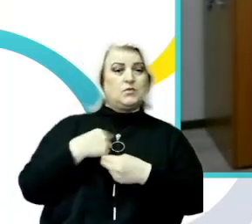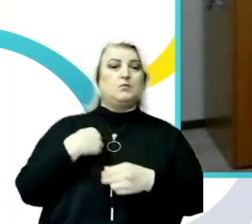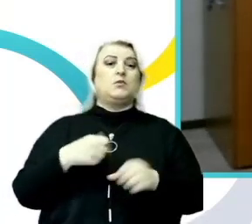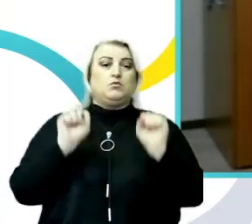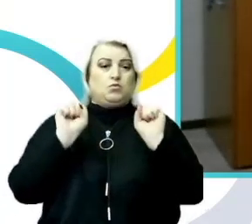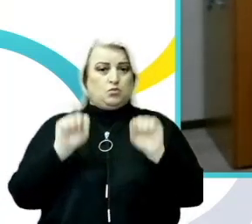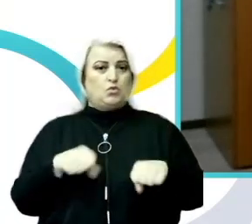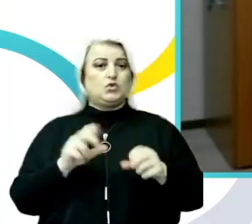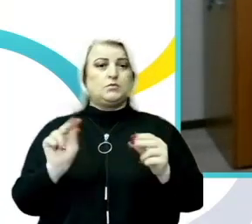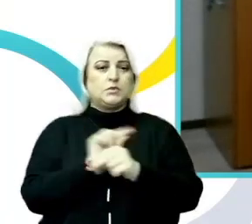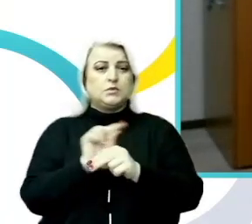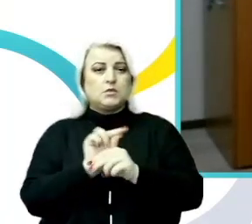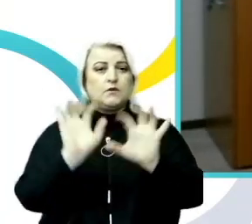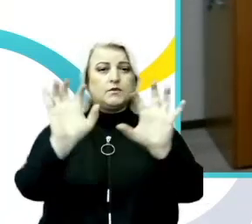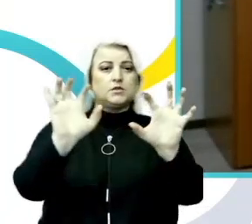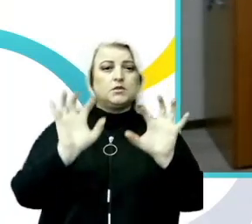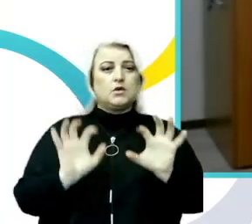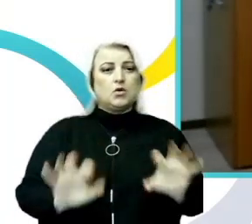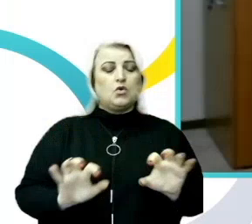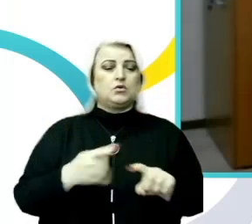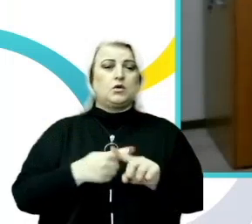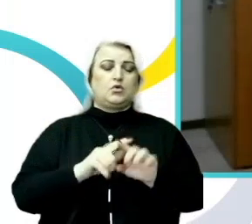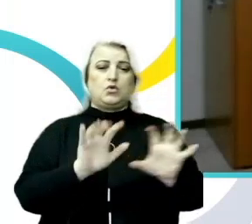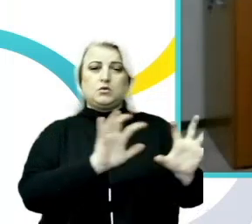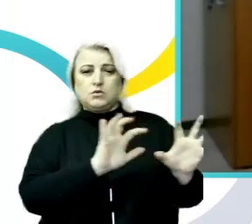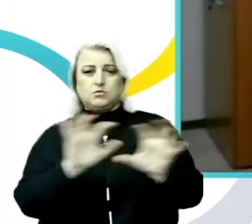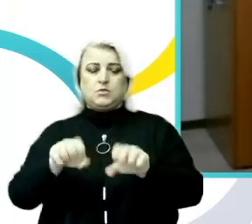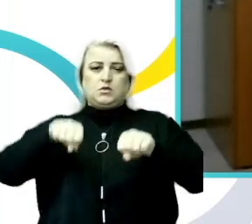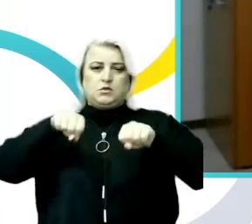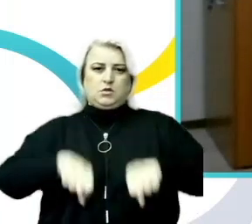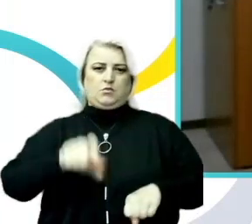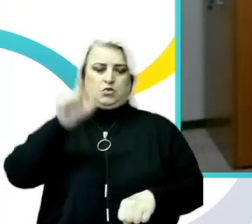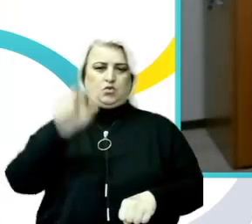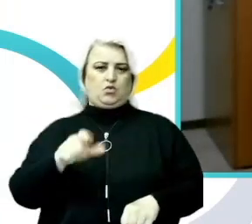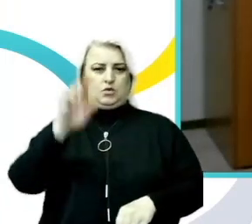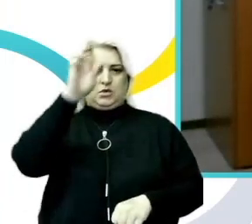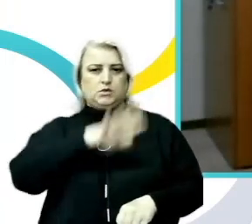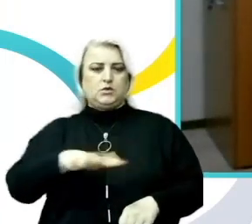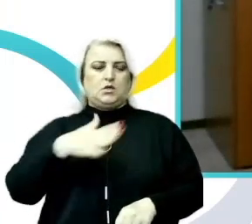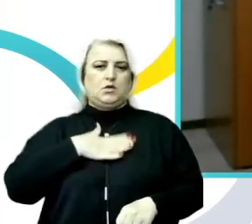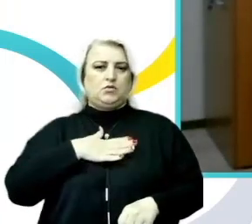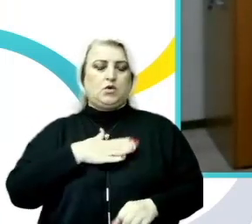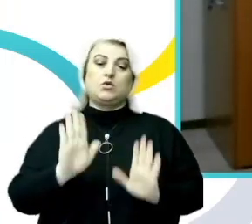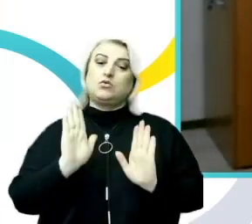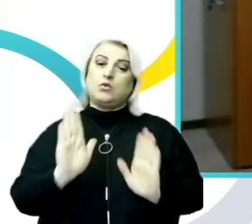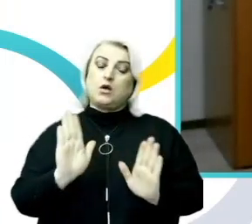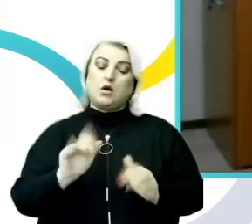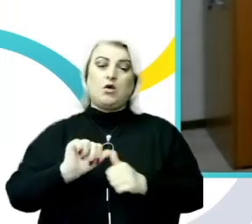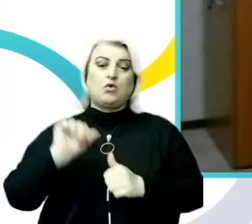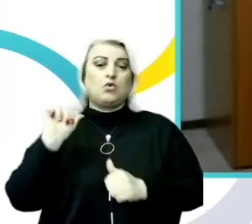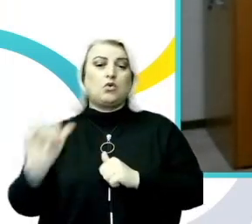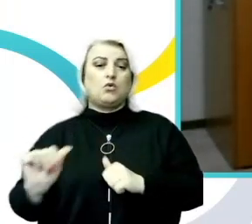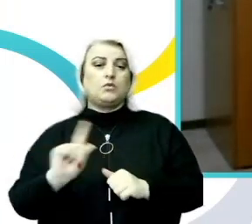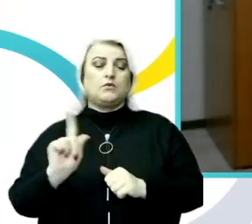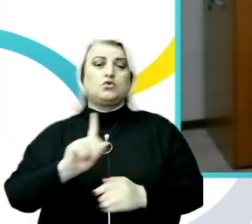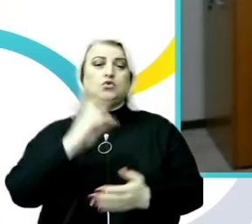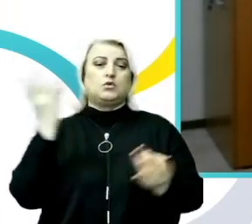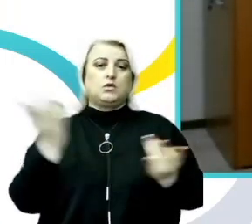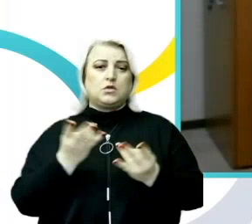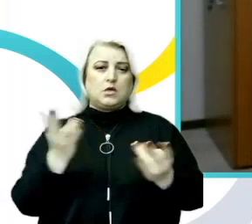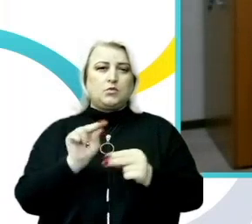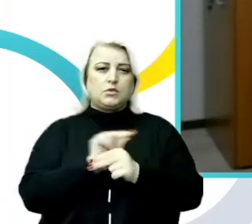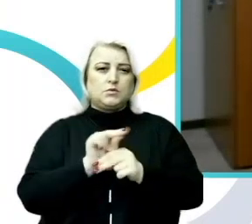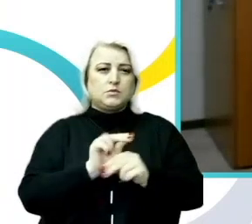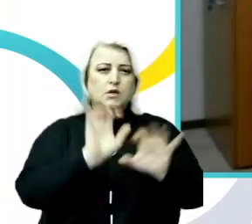perfectăm legislația națională care să asigure drepturile omului țara noastră. Dar, pe lângă faptul că trebuie să perfectăm cadrul